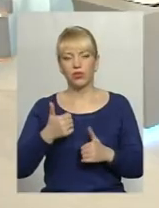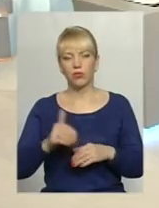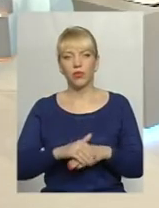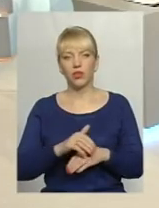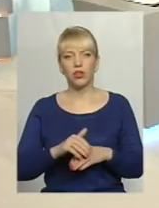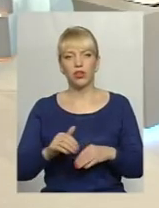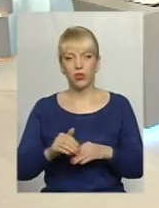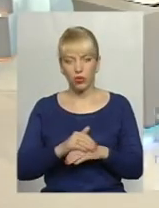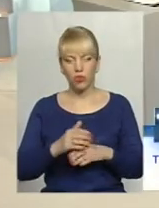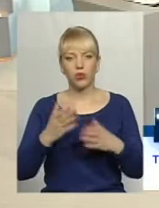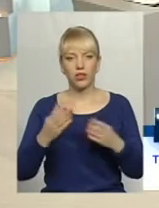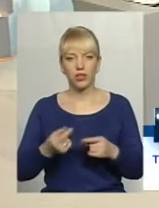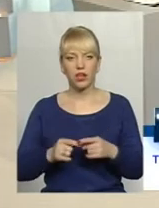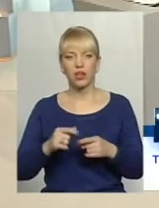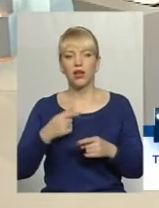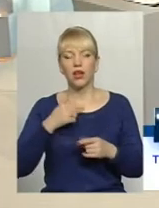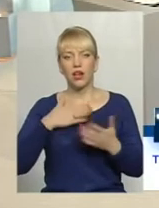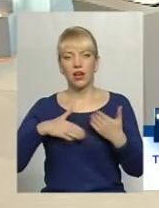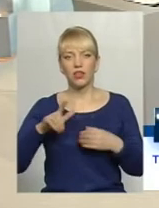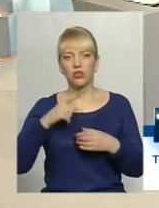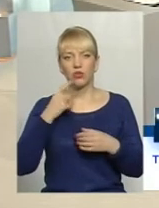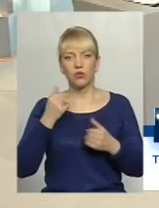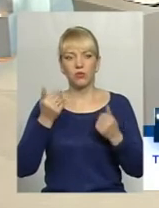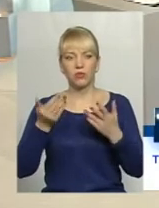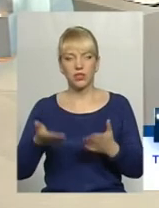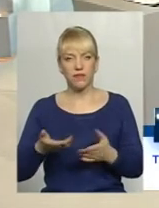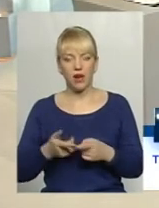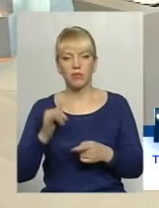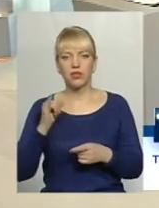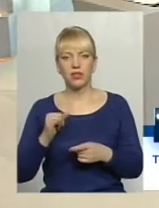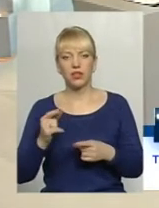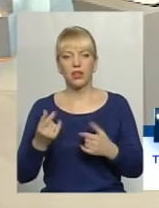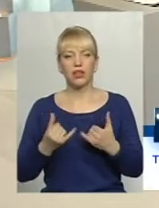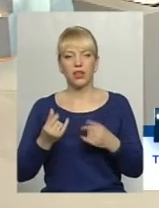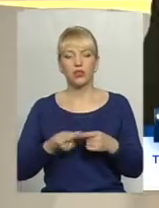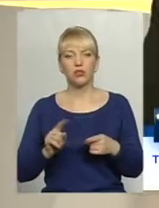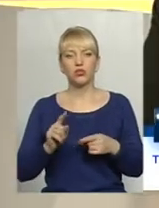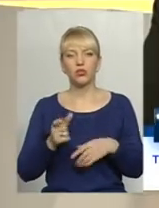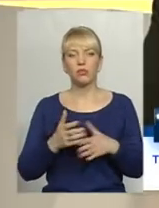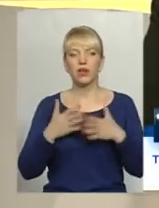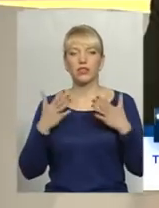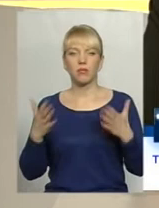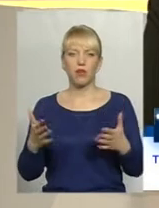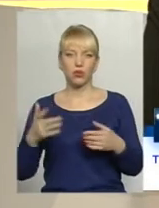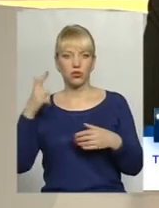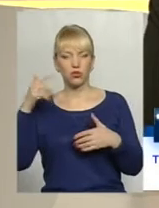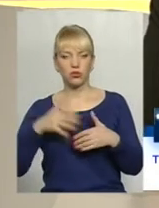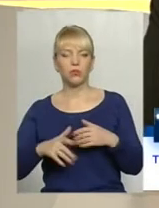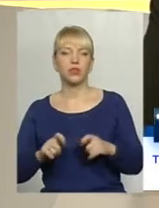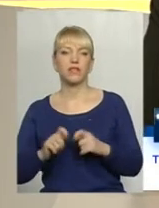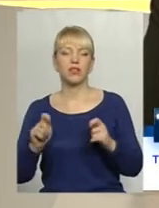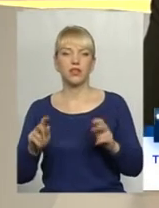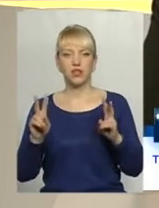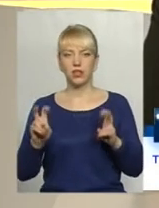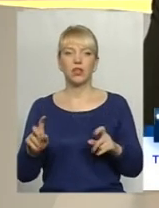що ми сьогодні говоримо саме з вами. Отож, для того, щоб максимально зрозуміти і відкрити тему, розкажіть, будь ласка,